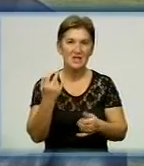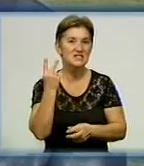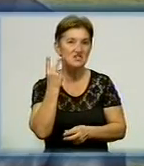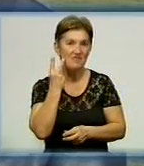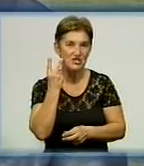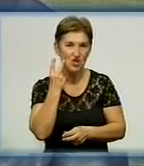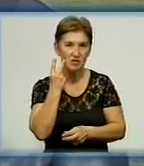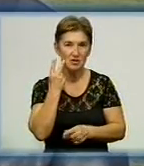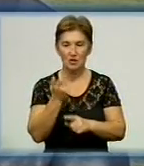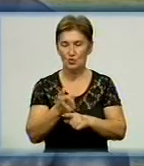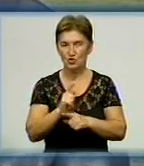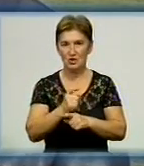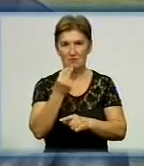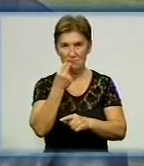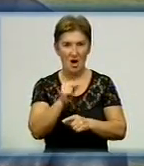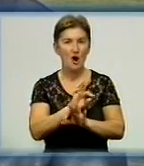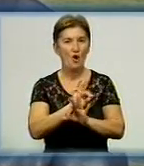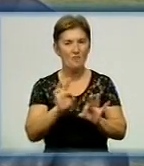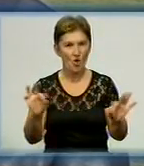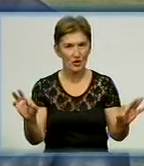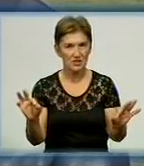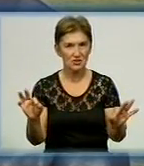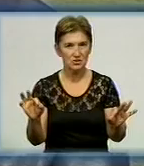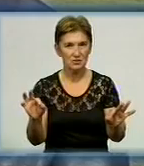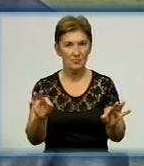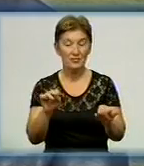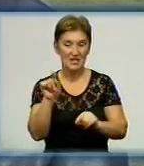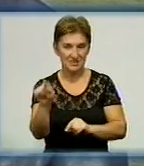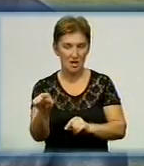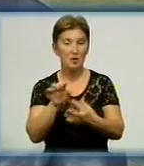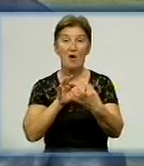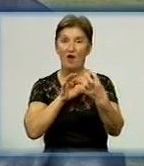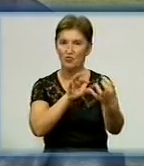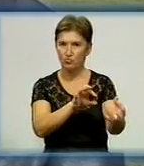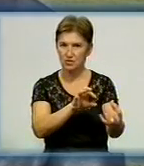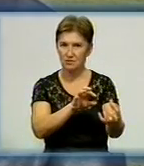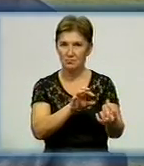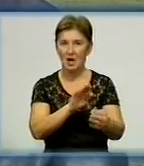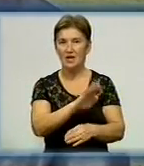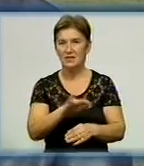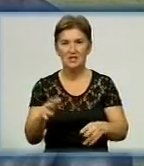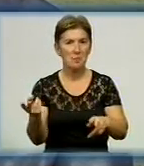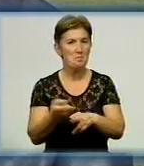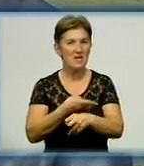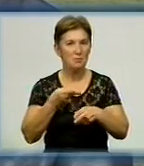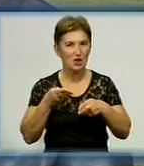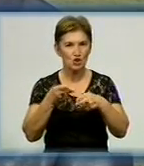досить комфортніше буде з даним автобусом і діти зможуть безперешкодно і